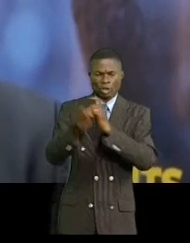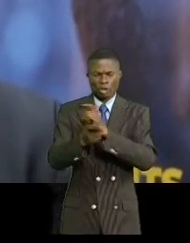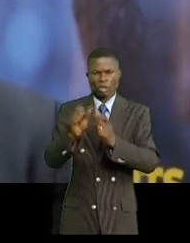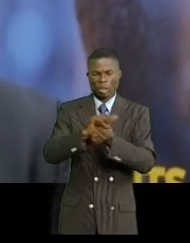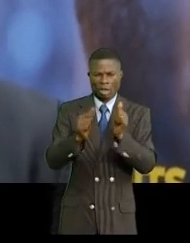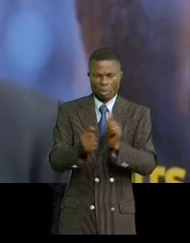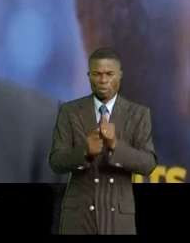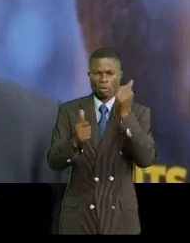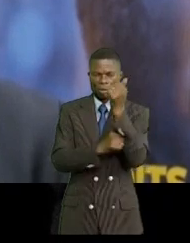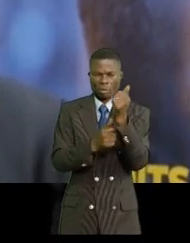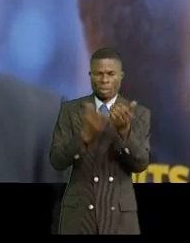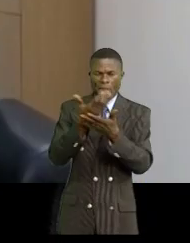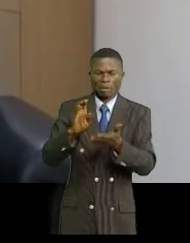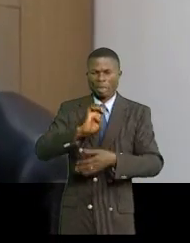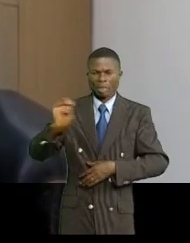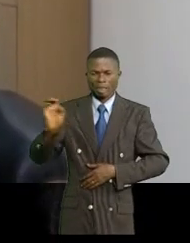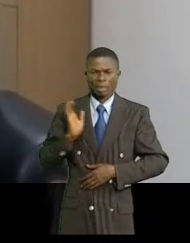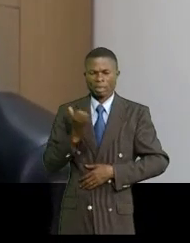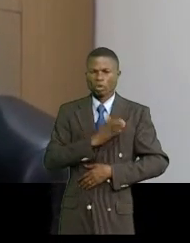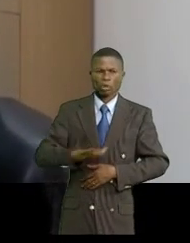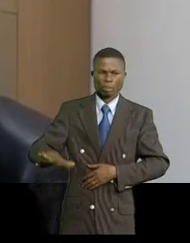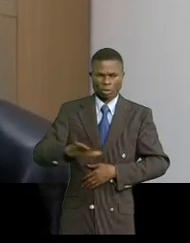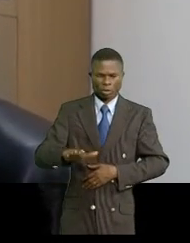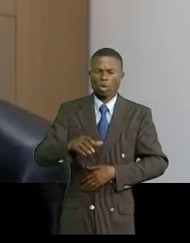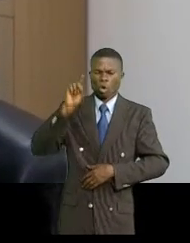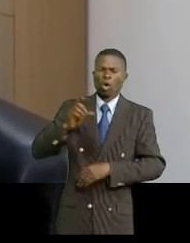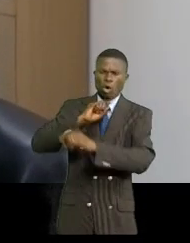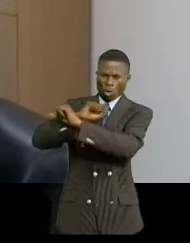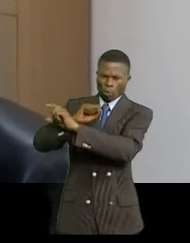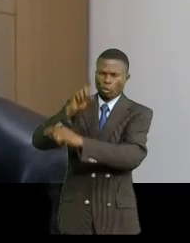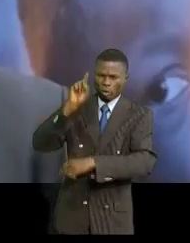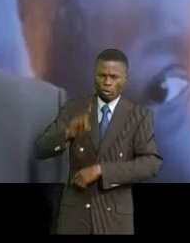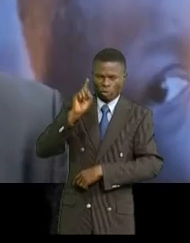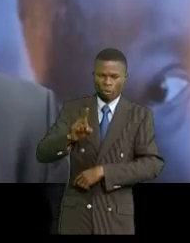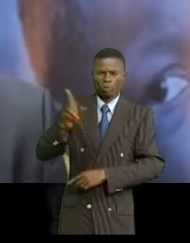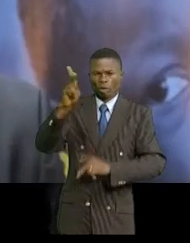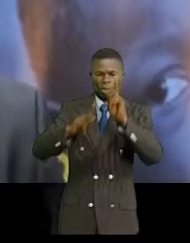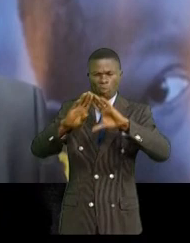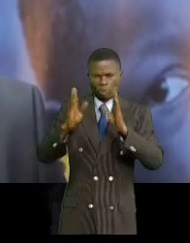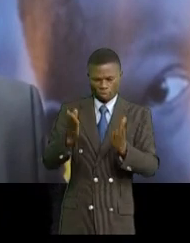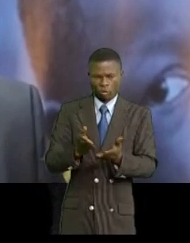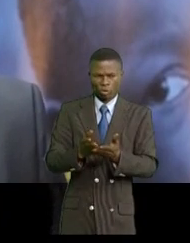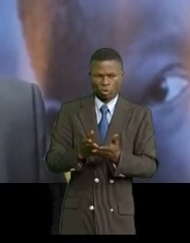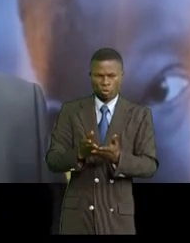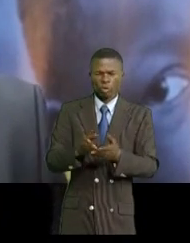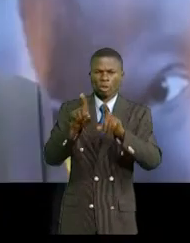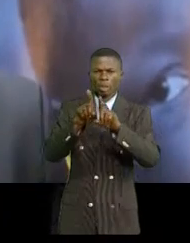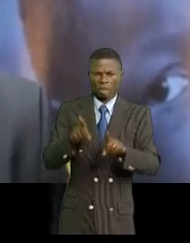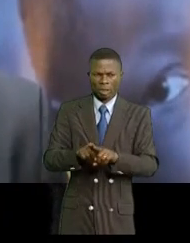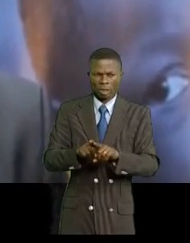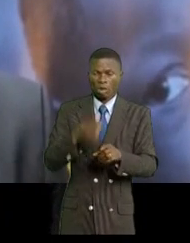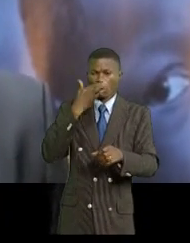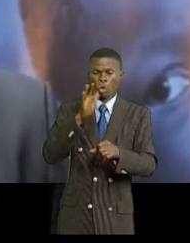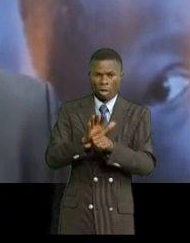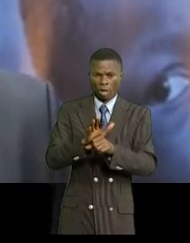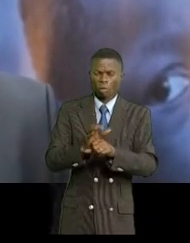humains dans la RDC, parce qu'on doit protéger vraiment la population. Et on est compromis